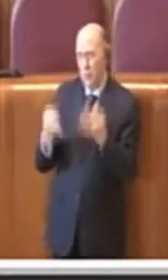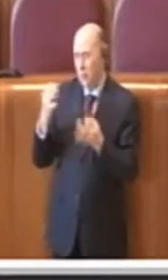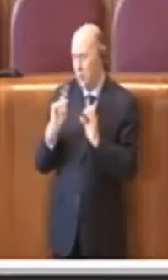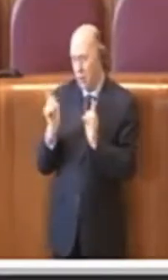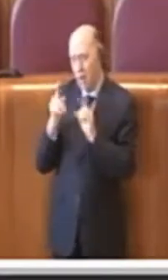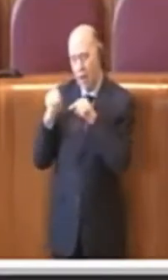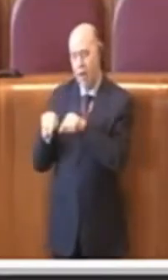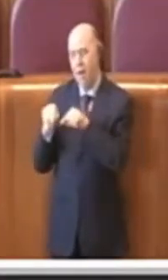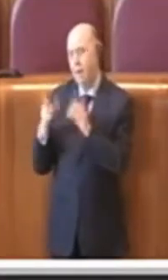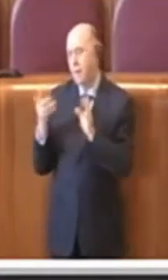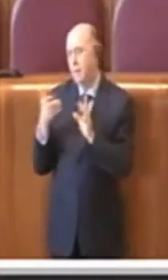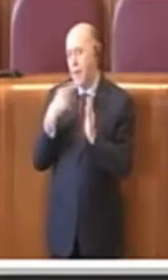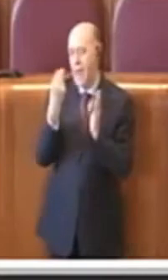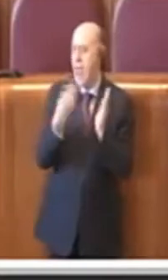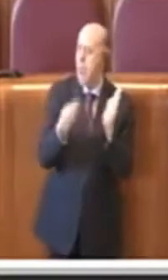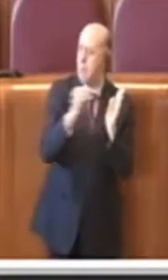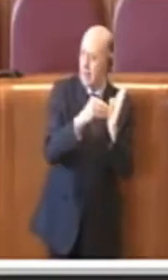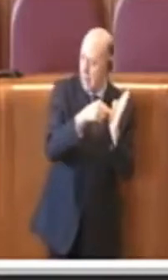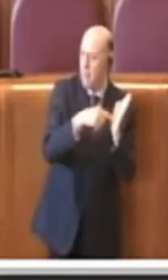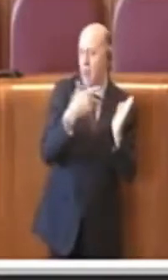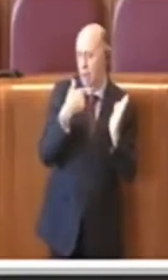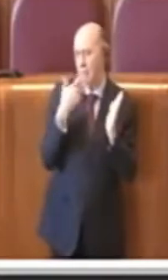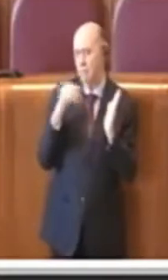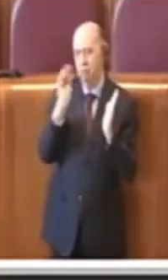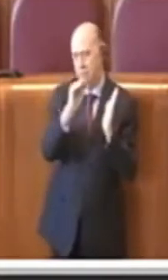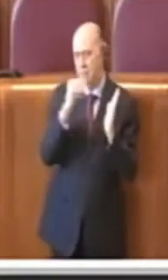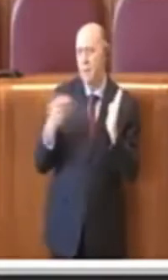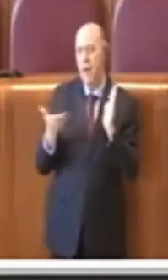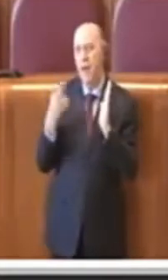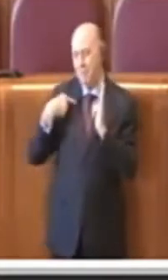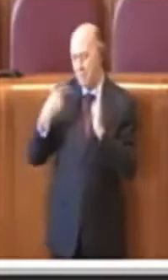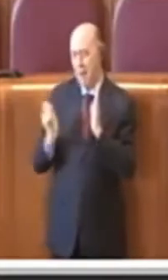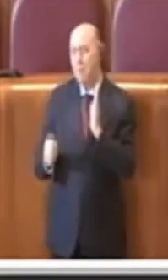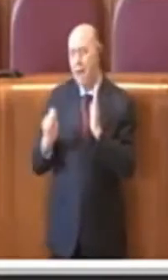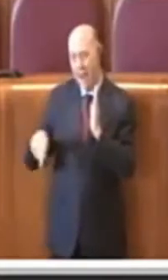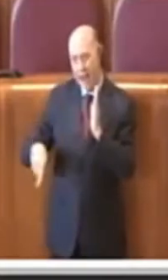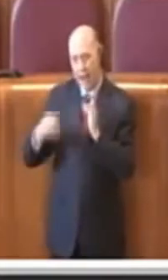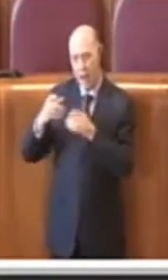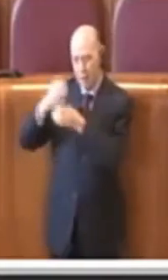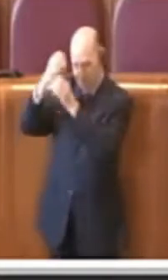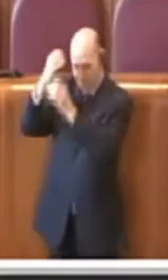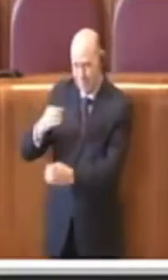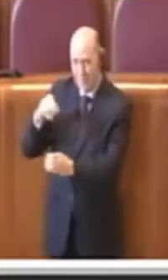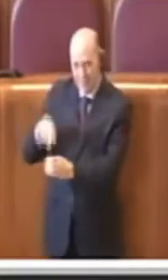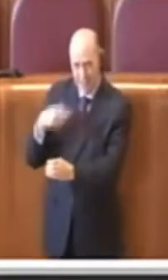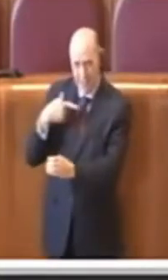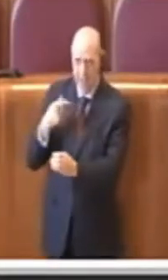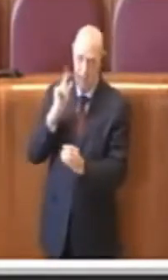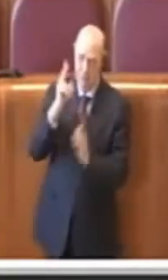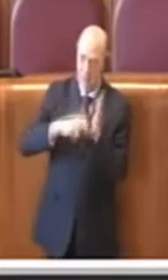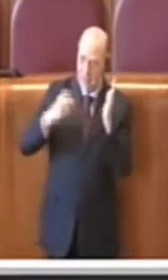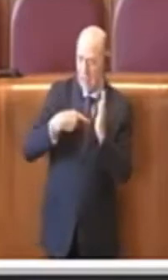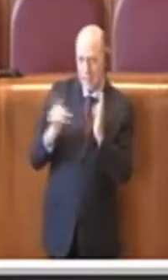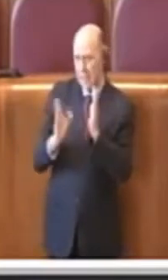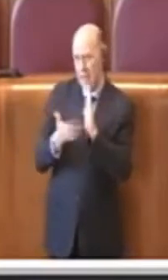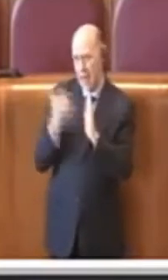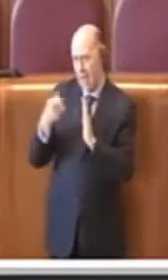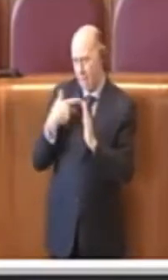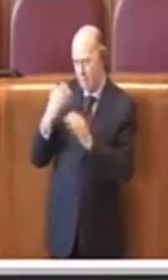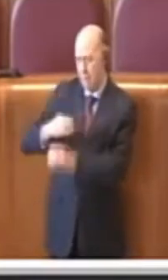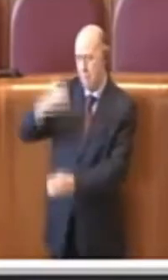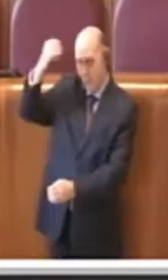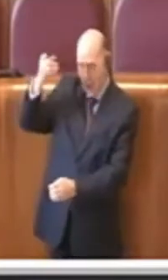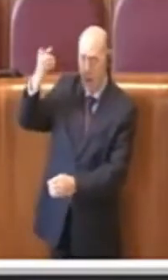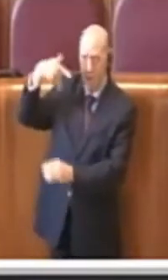con questo emendamento chiediamo l'esenzione per questa fattispecie, sia per i pali che sostengono le telecamere e